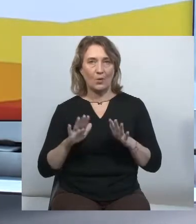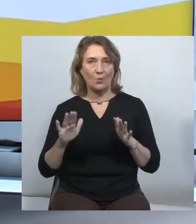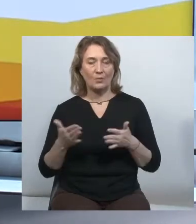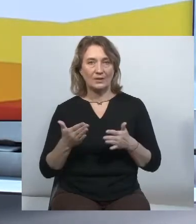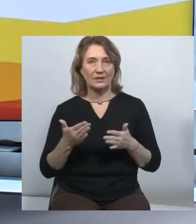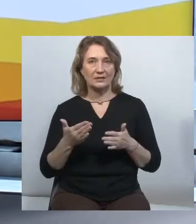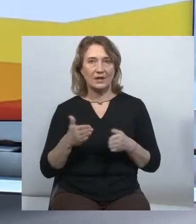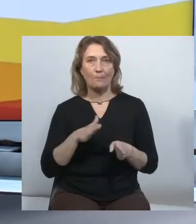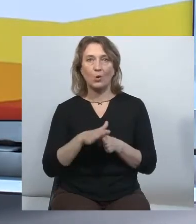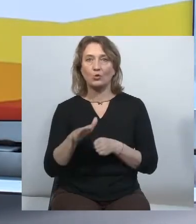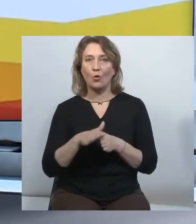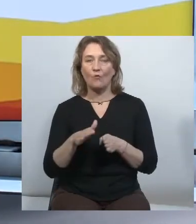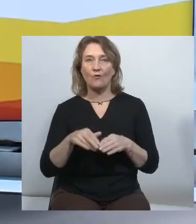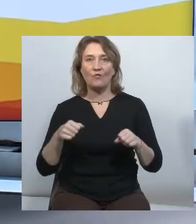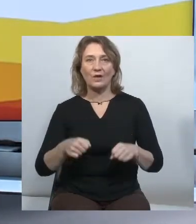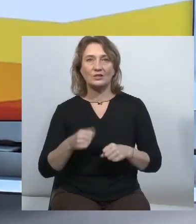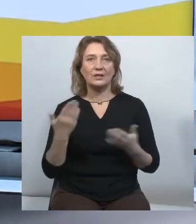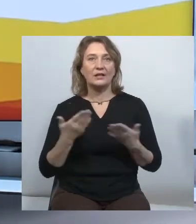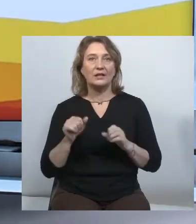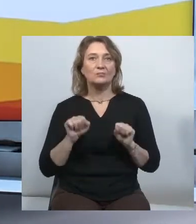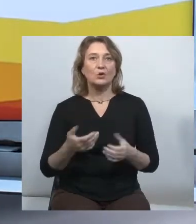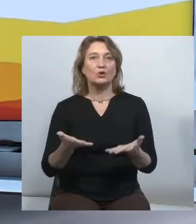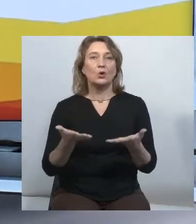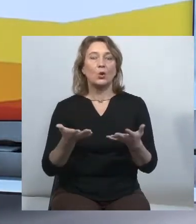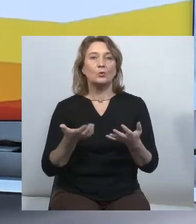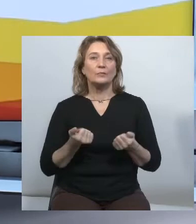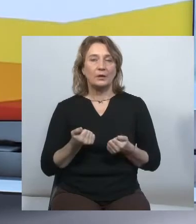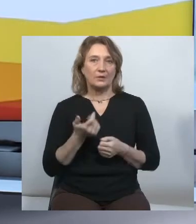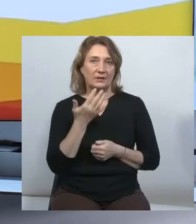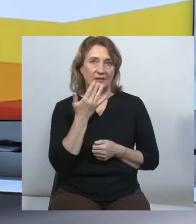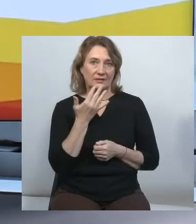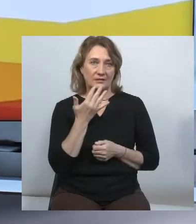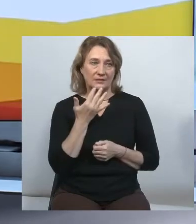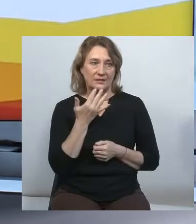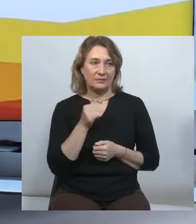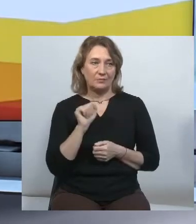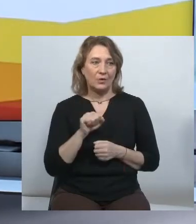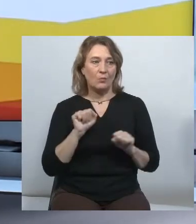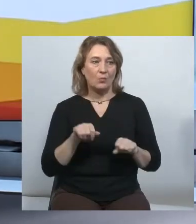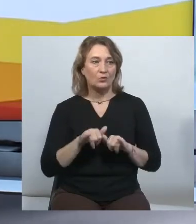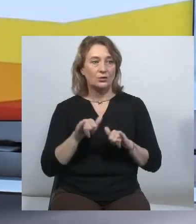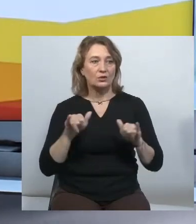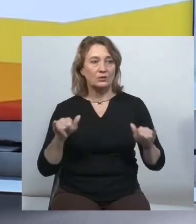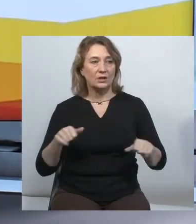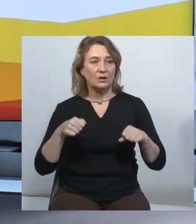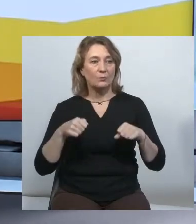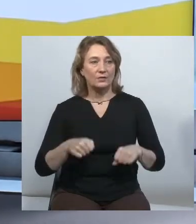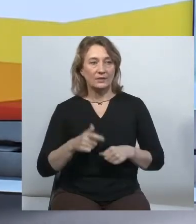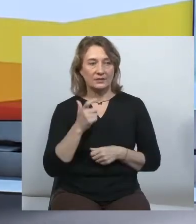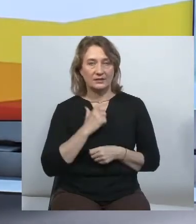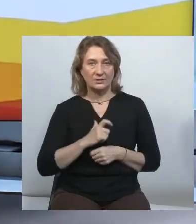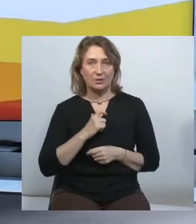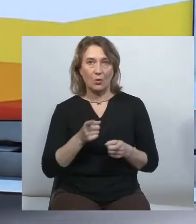повноваження, які зможе отримати національний регулятор, і, відповідно, зловживання, яким може таке розширення повноважень за собою